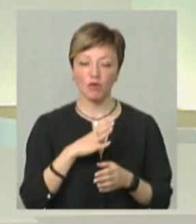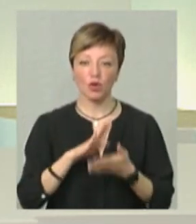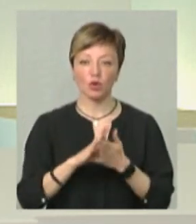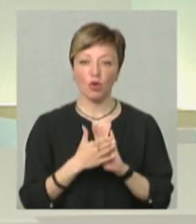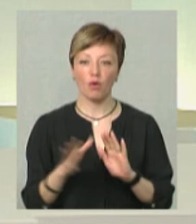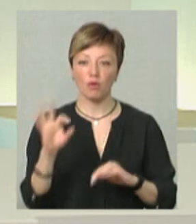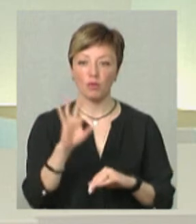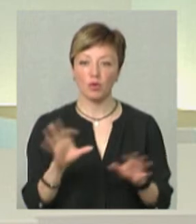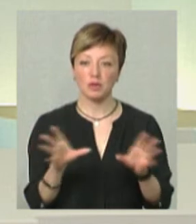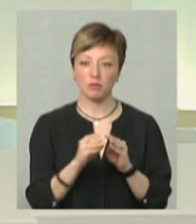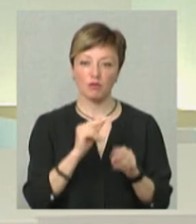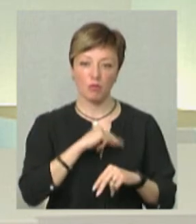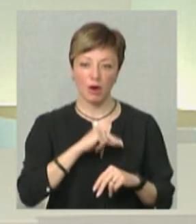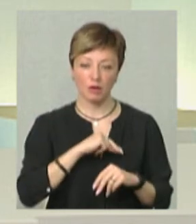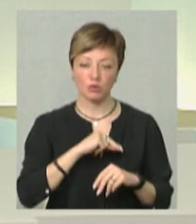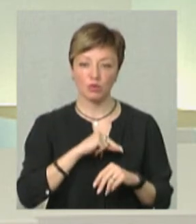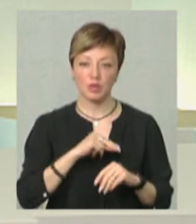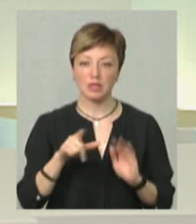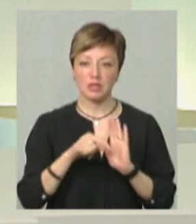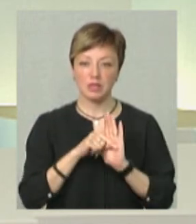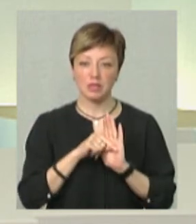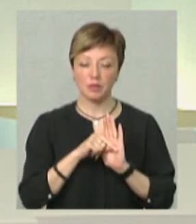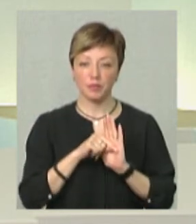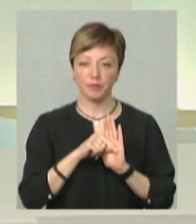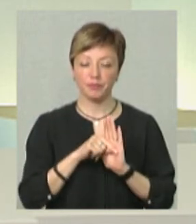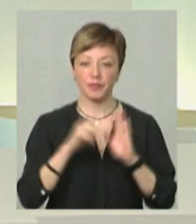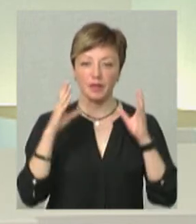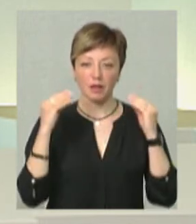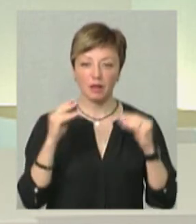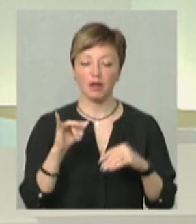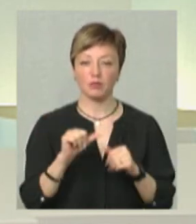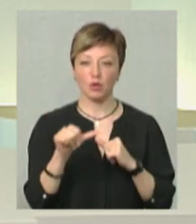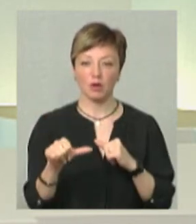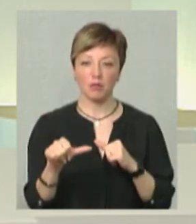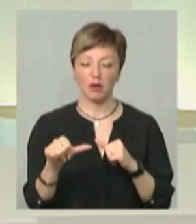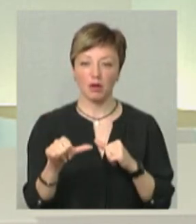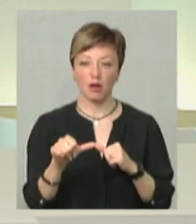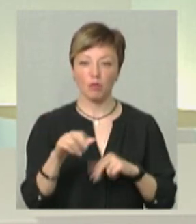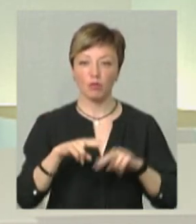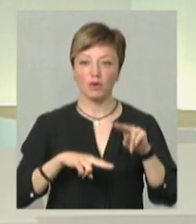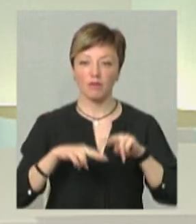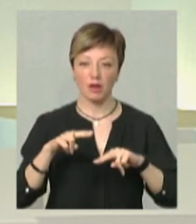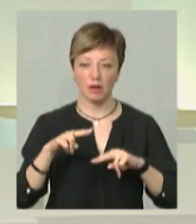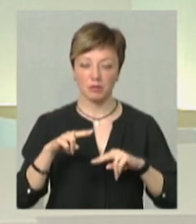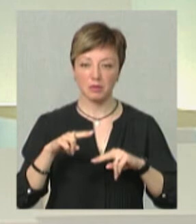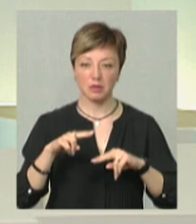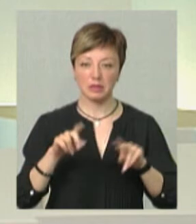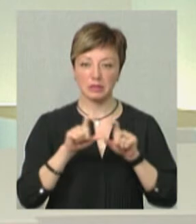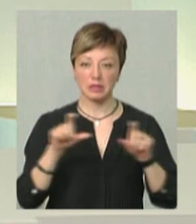такий договір про співпрацю з Нідерландами, зокрема, з будівельними